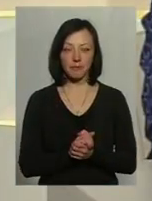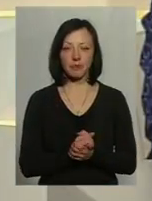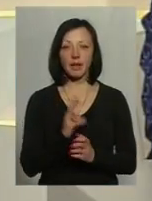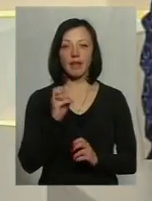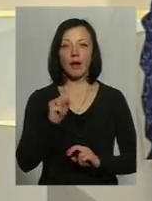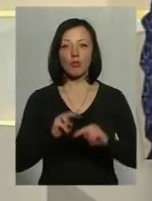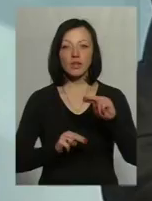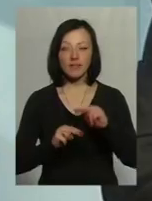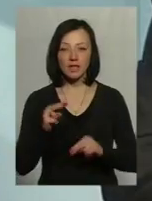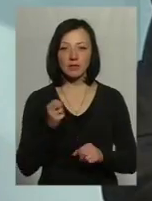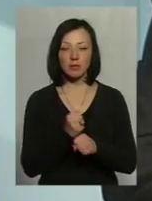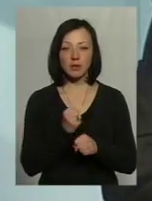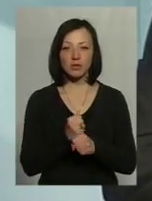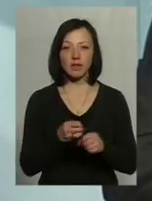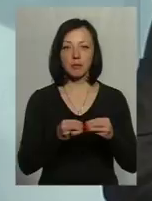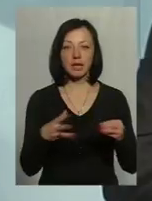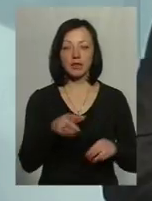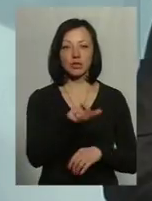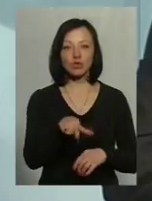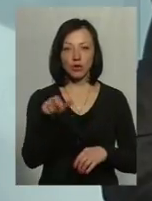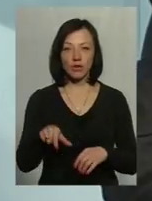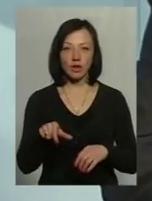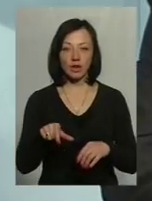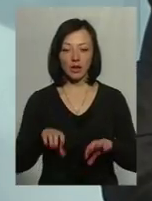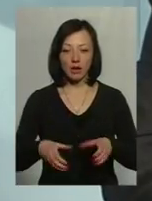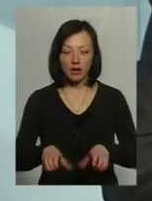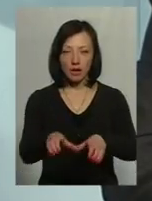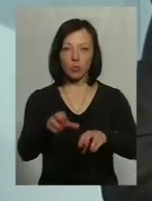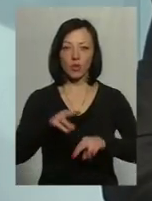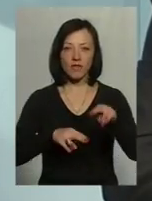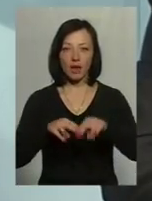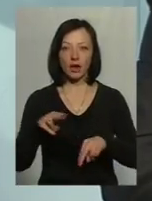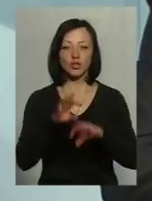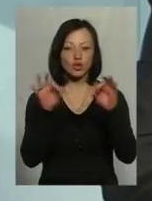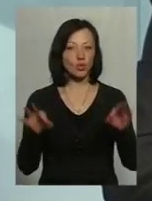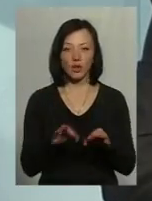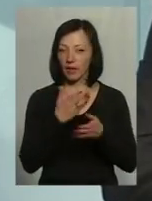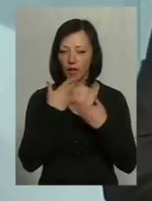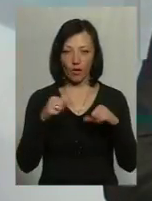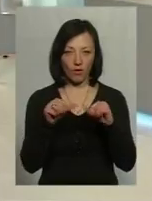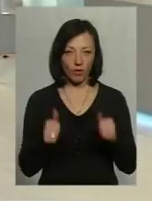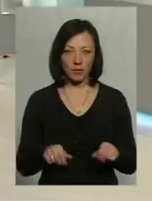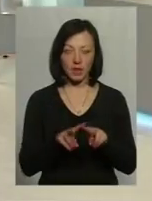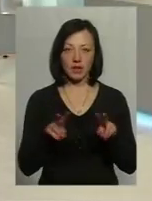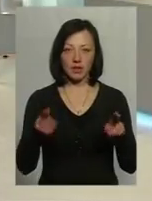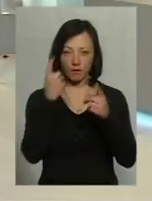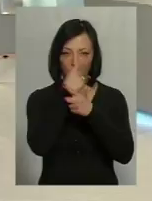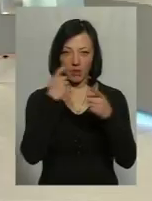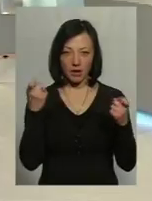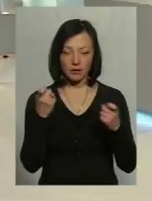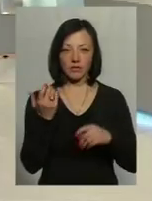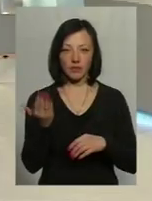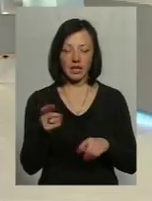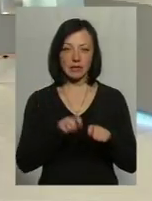на будівництві працювали 15 чоловік. Кладку кладуть, будівельники також жоден не оформлені. Це, до речі, та сама інформація, яку